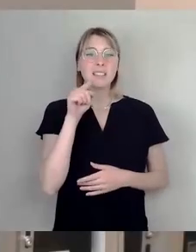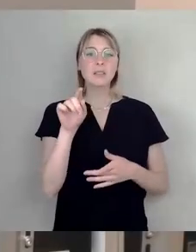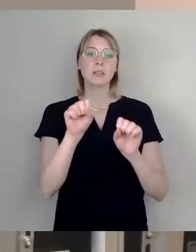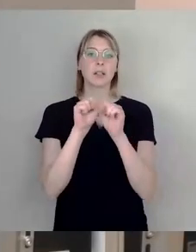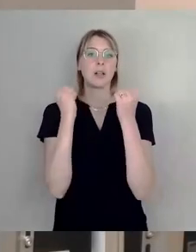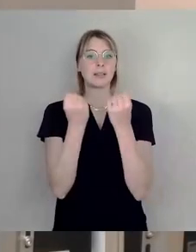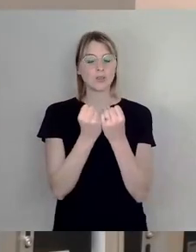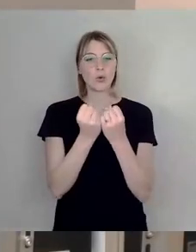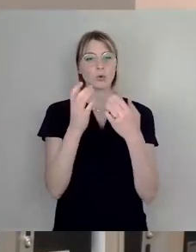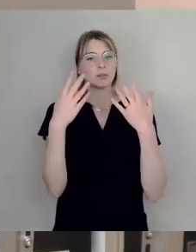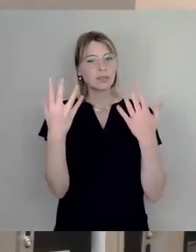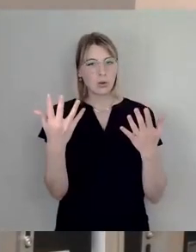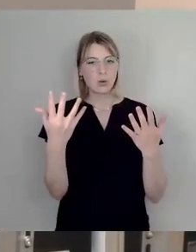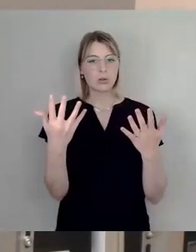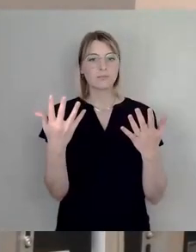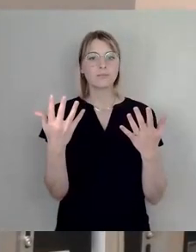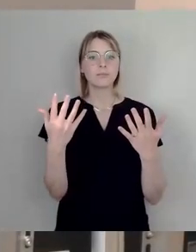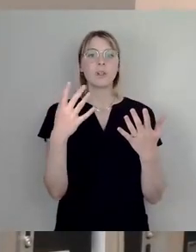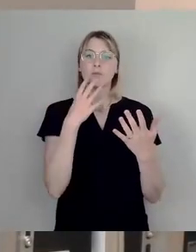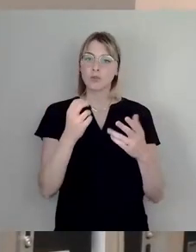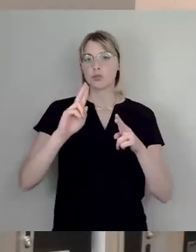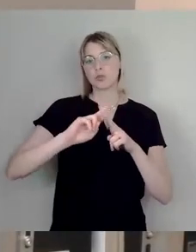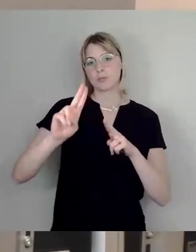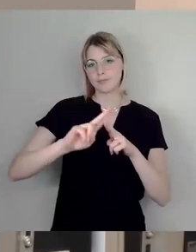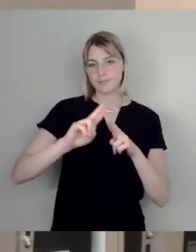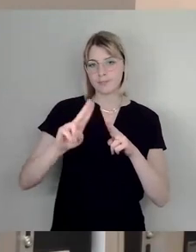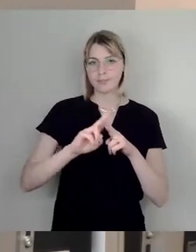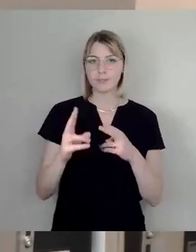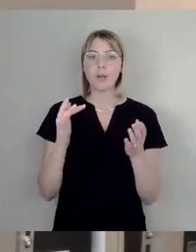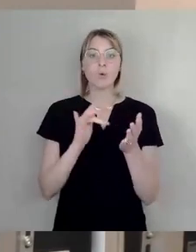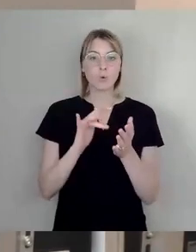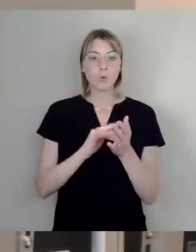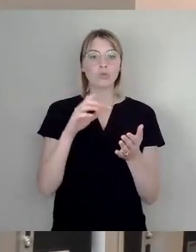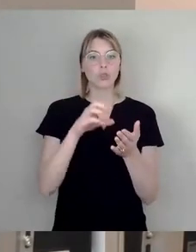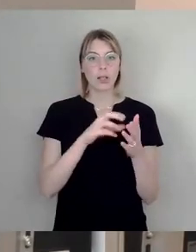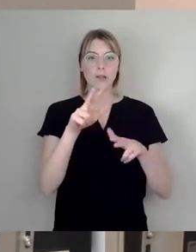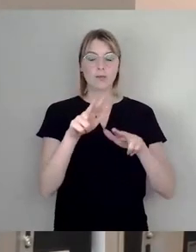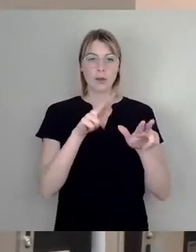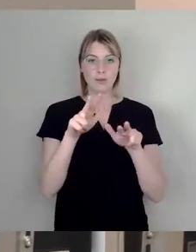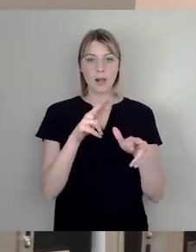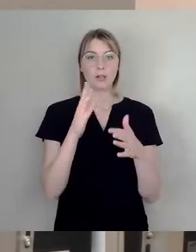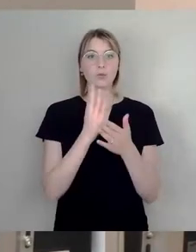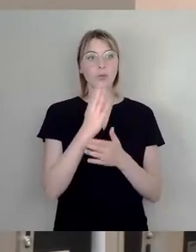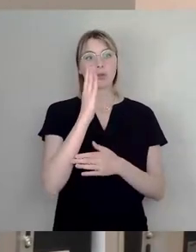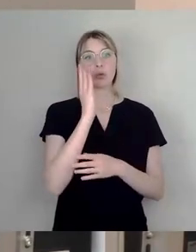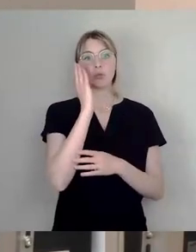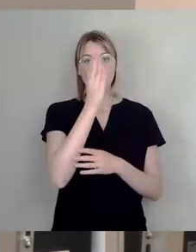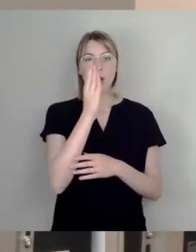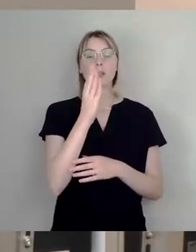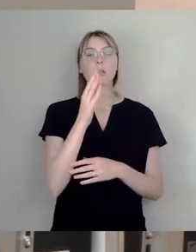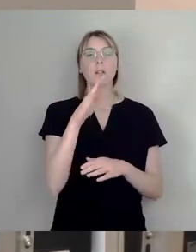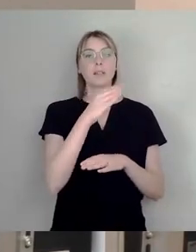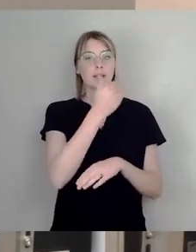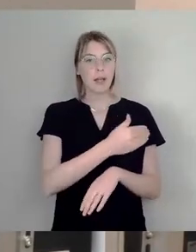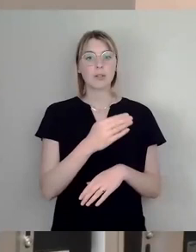tatsächlich an dieser Stelle auch für verbesserungswürdig halten, weil die Stadtverwaltung hat sowohl für die Nordseite als auch für die Südseite des Hauptbahnhofs,